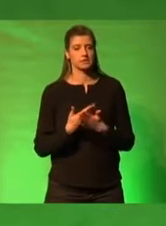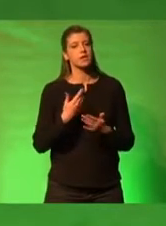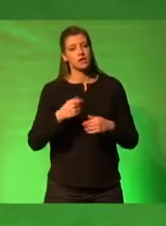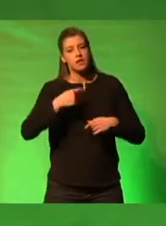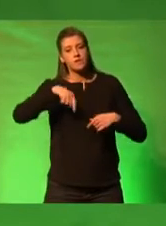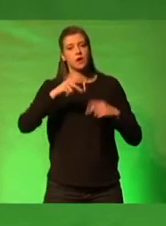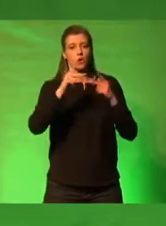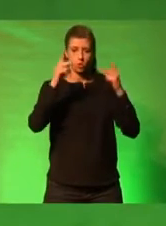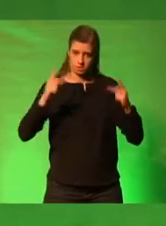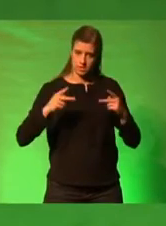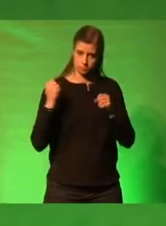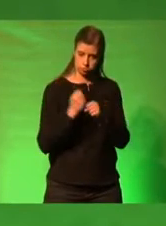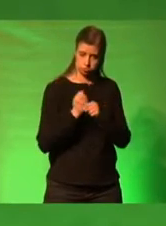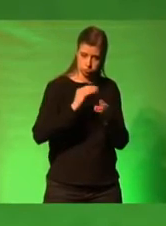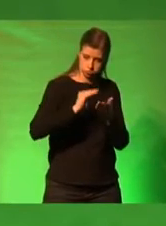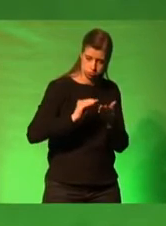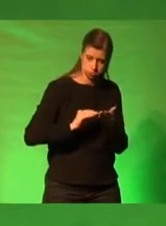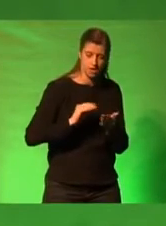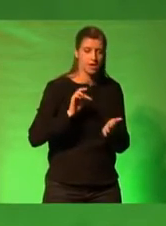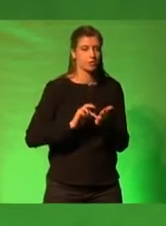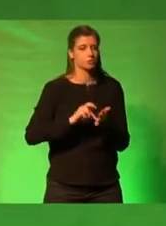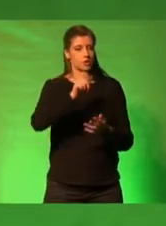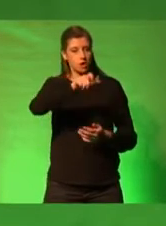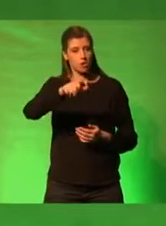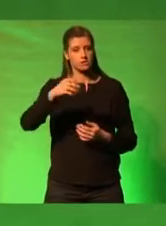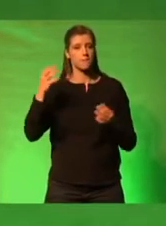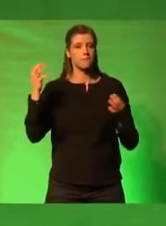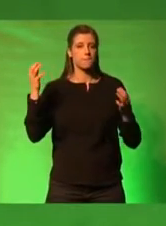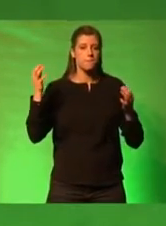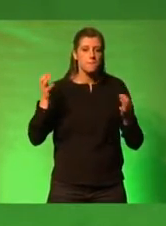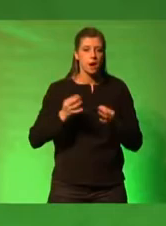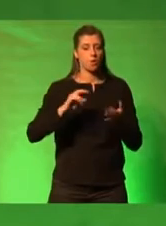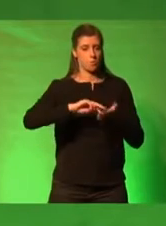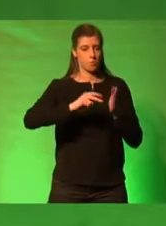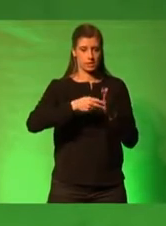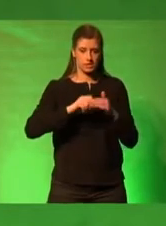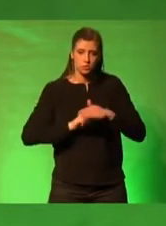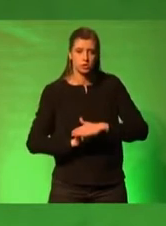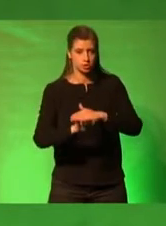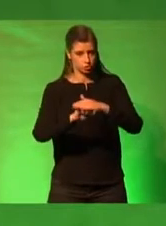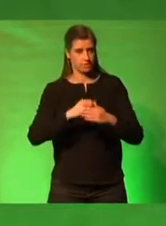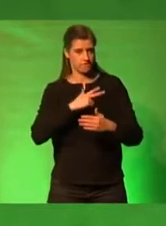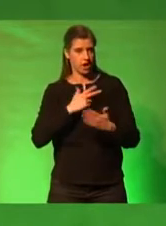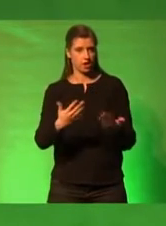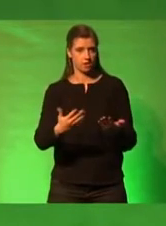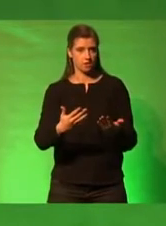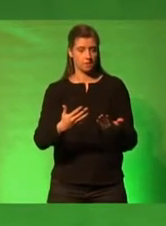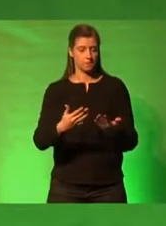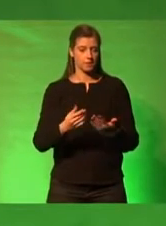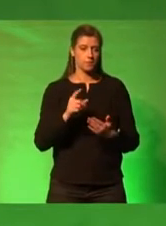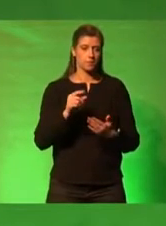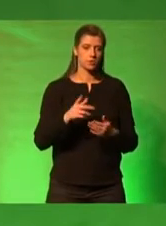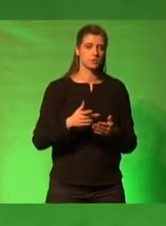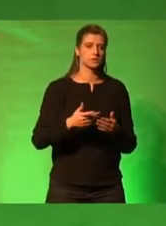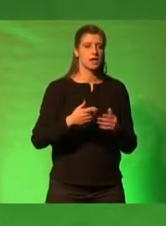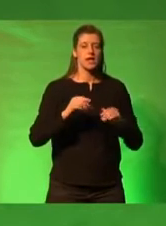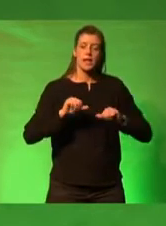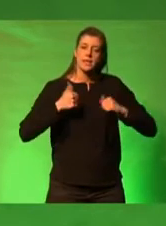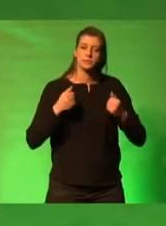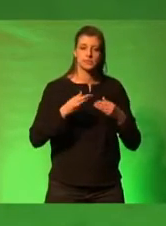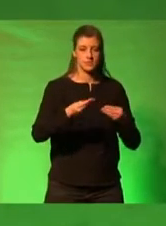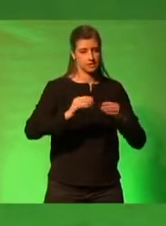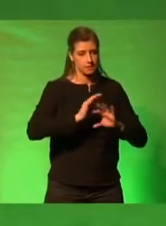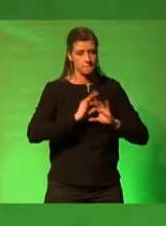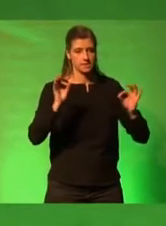Denn Menschen brauchen eine Politik, die ihnen wirklich was bringt. Mehr Lebensqualität, mehr Vereinbarkeitschancen, mehr